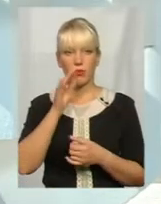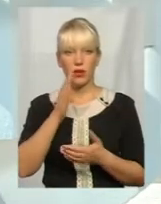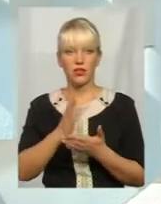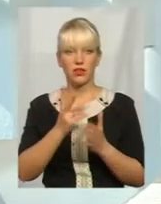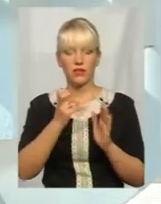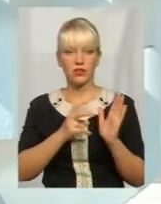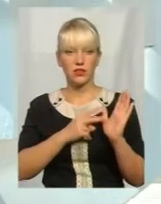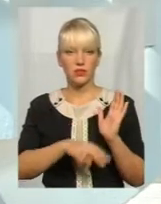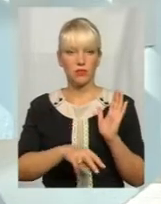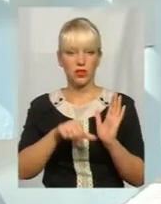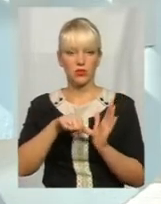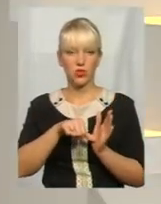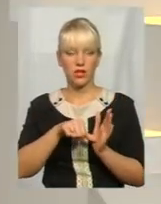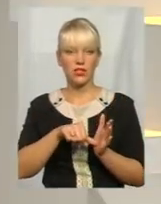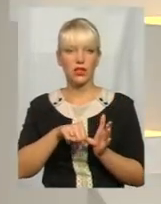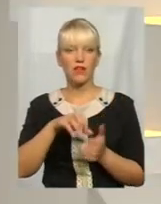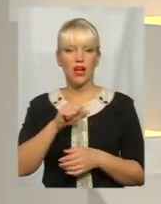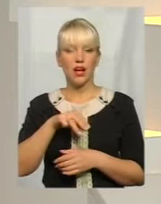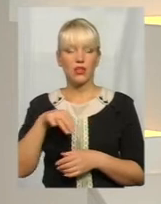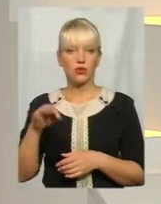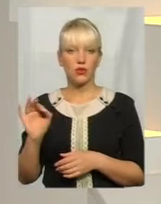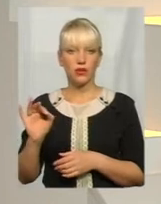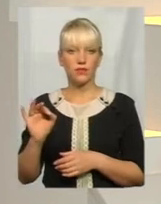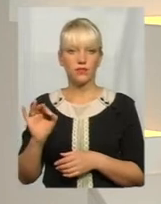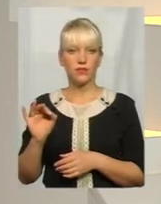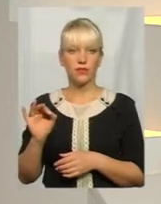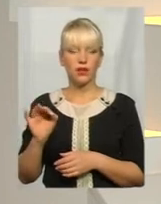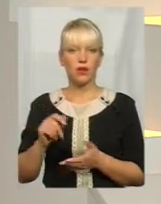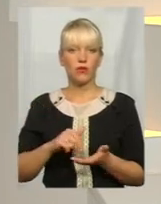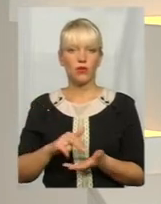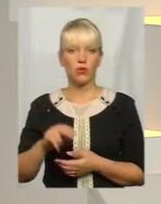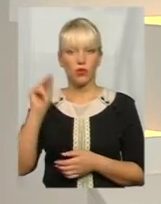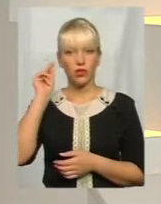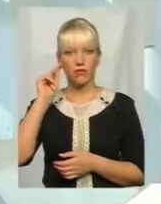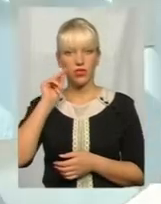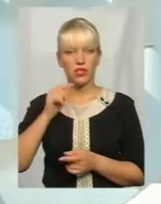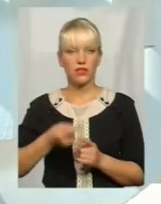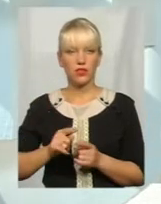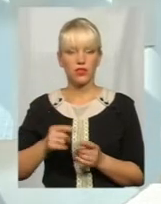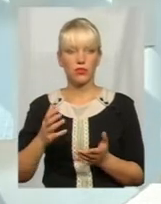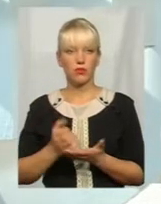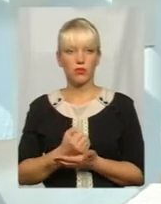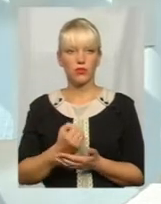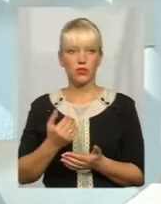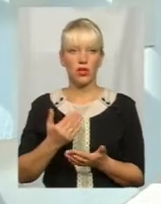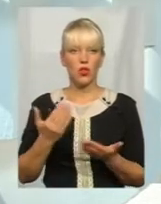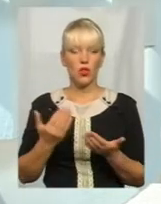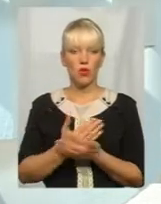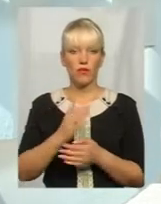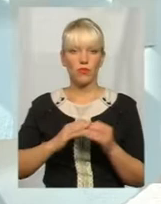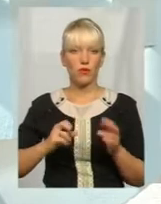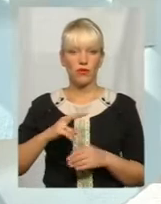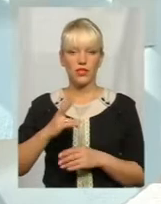учасників антитерористичної операції проходять навчання, вони здобувають нові професії за